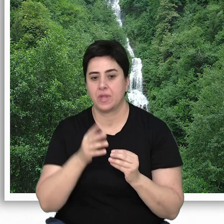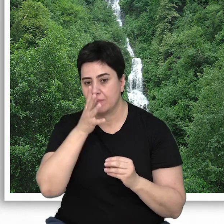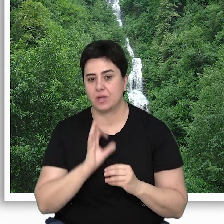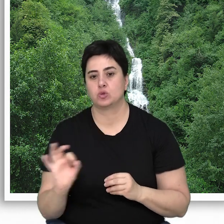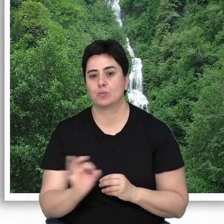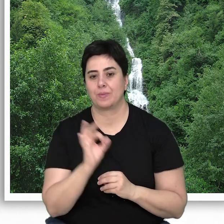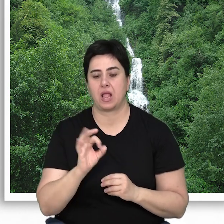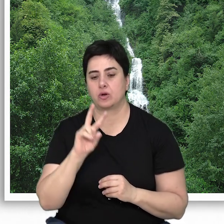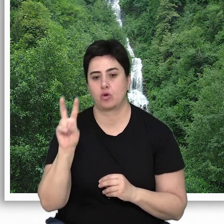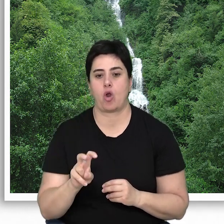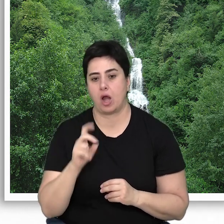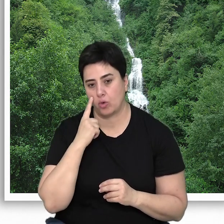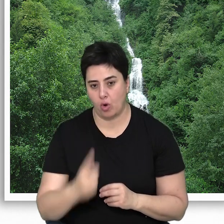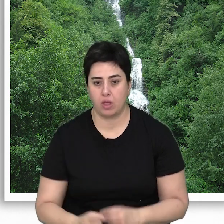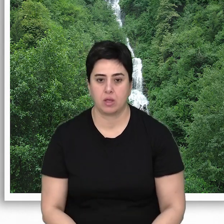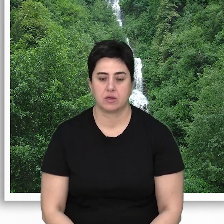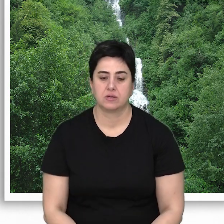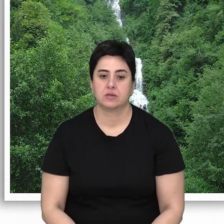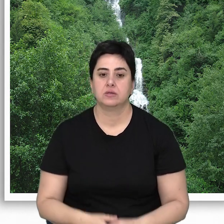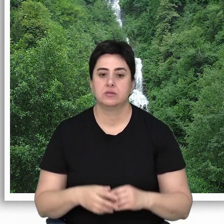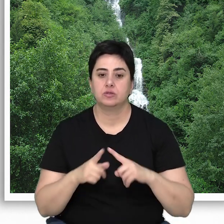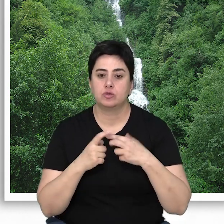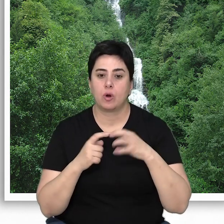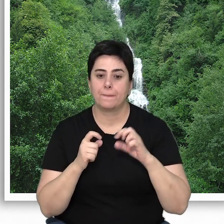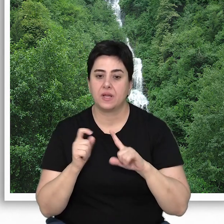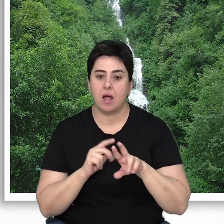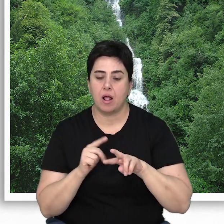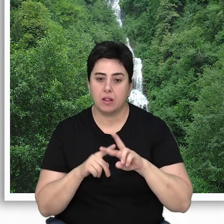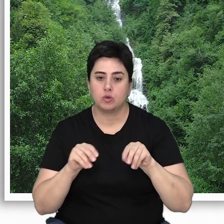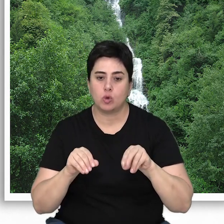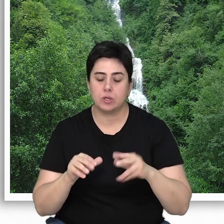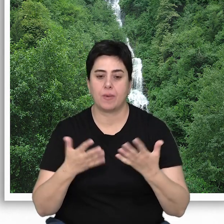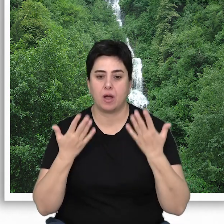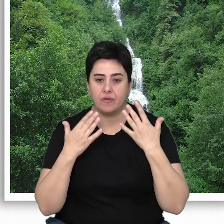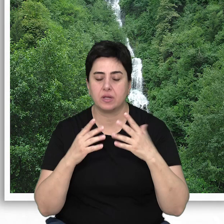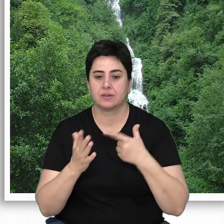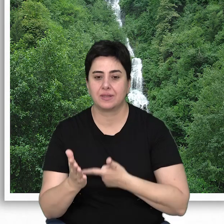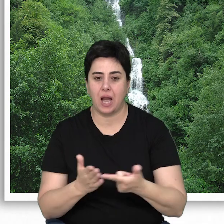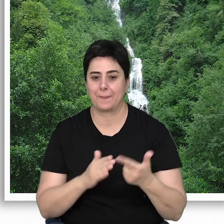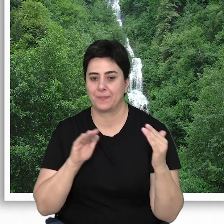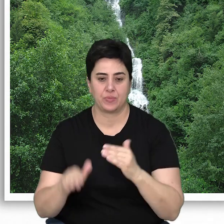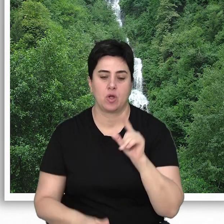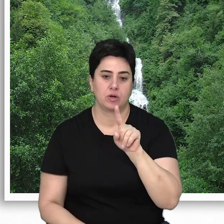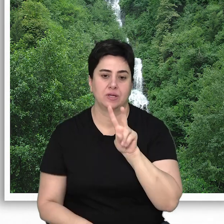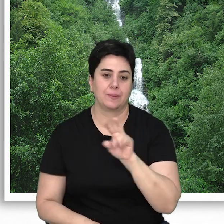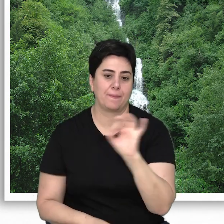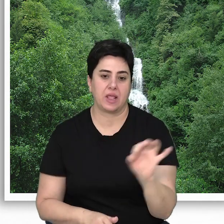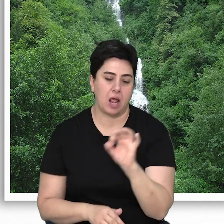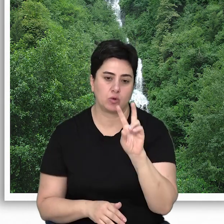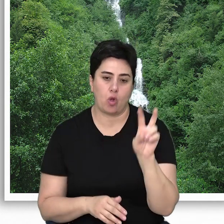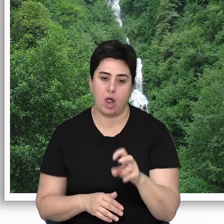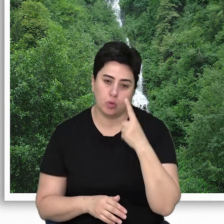500 milyar dolar civarında. Tropikal ormanların tozlaşmayla tarıma katkısı 12 milyar